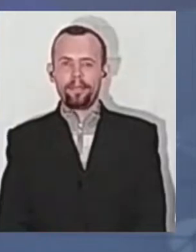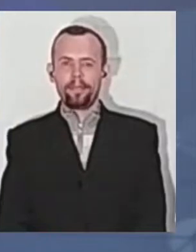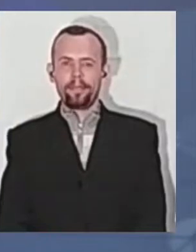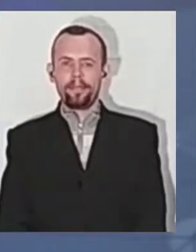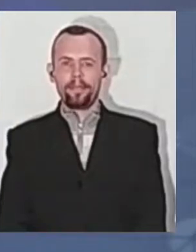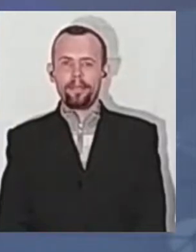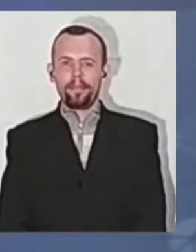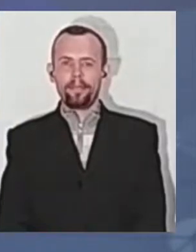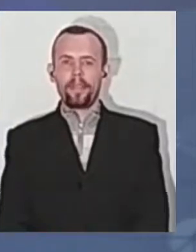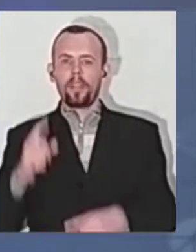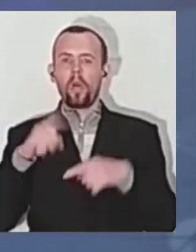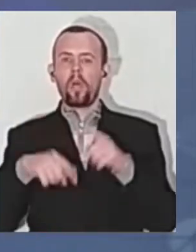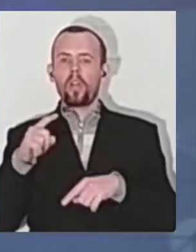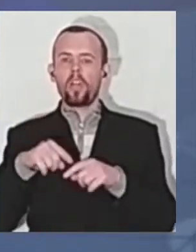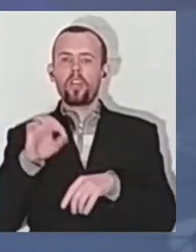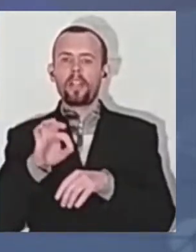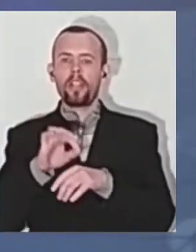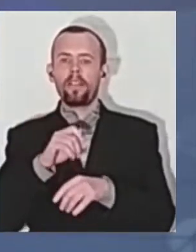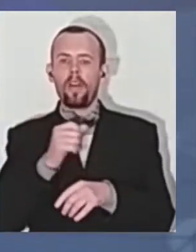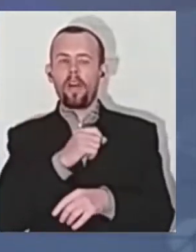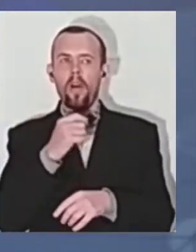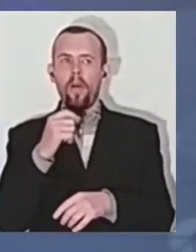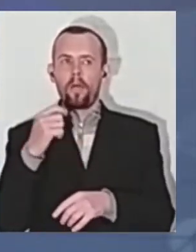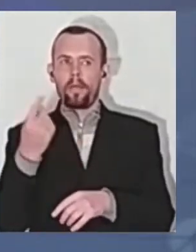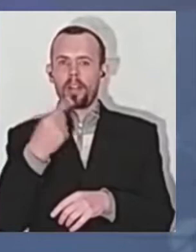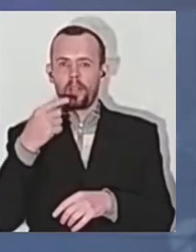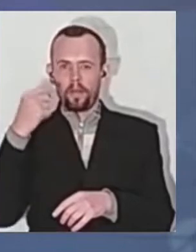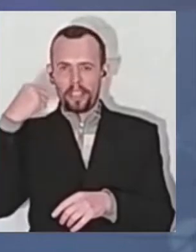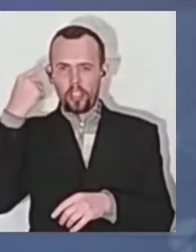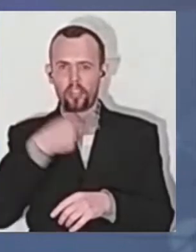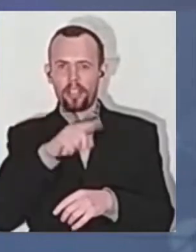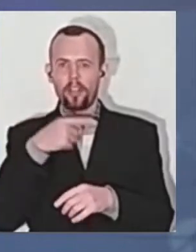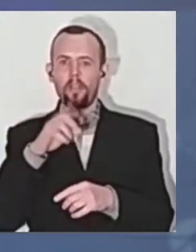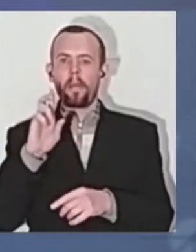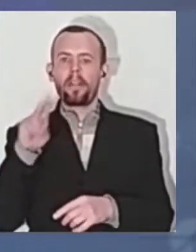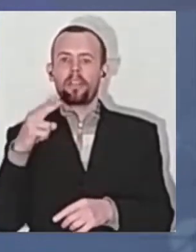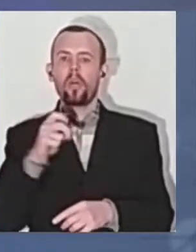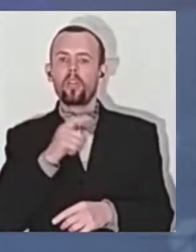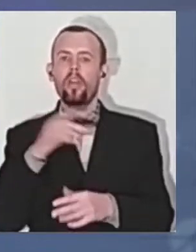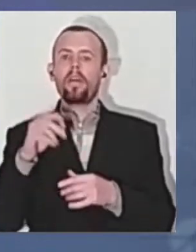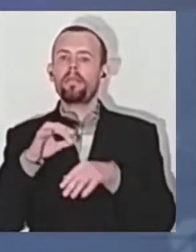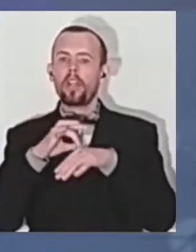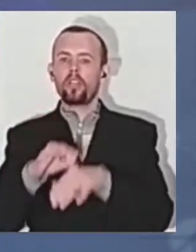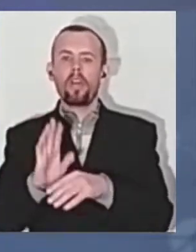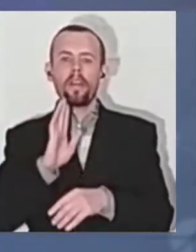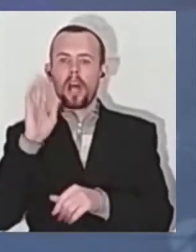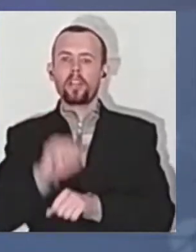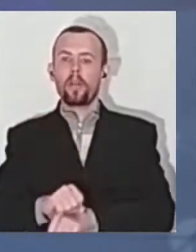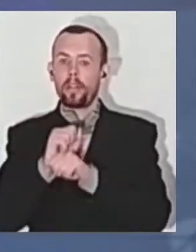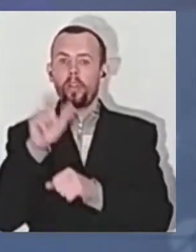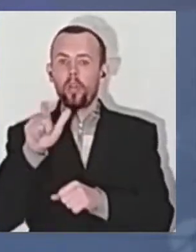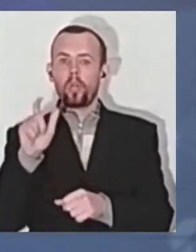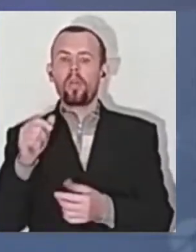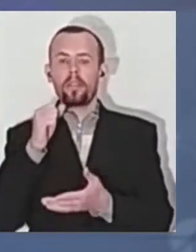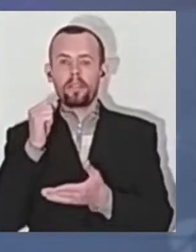Родичі пацієнтів обласної психіатричної лікарні номер 4 в Білгороді-Дністровському на Одещині влаштували вранці мітинг. Люти стверджують,